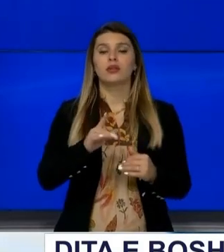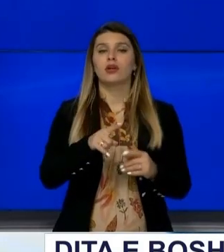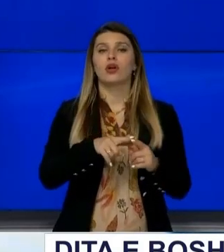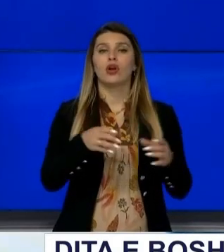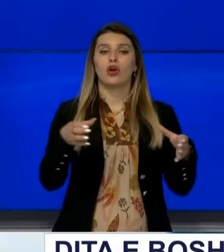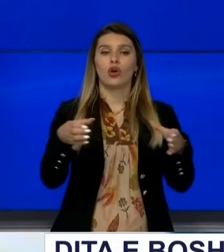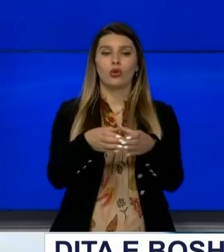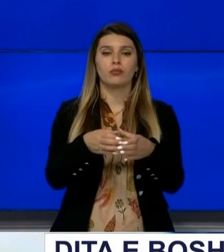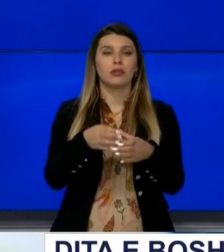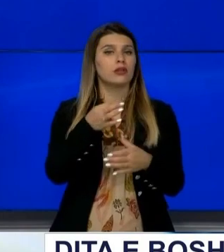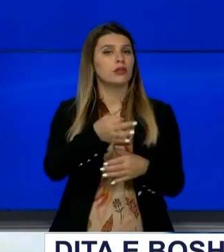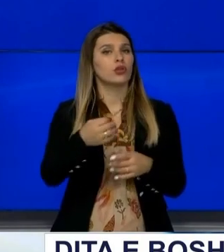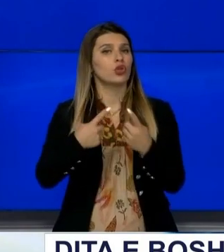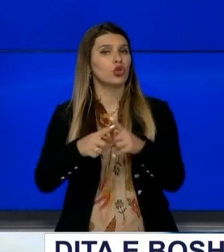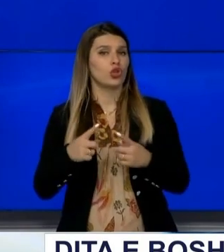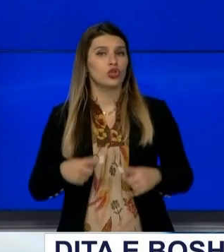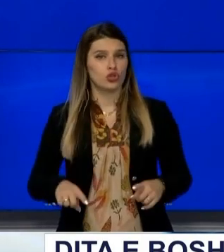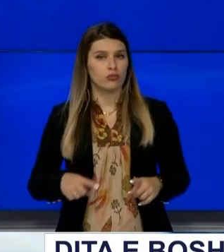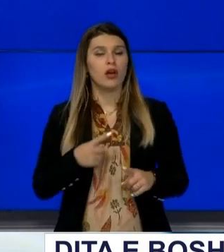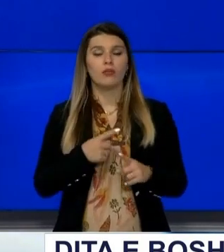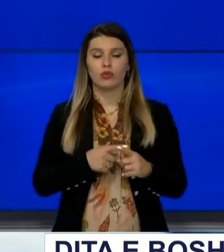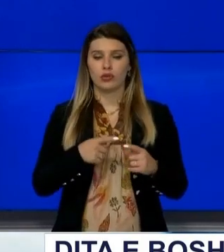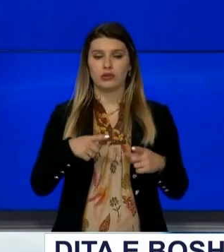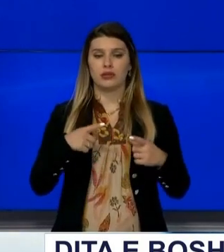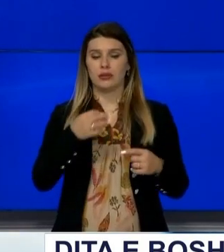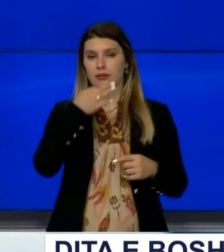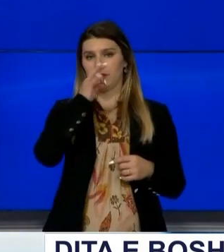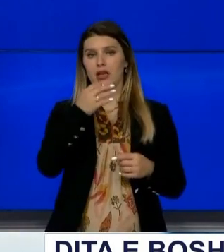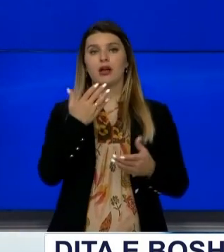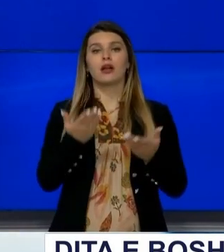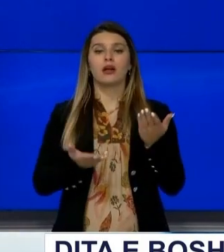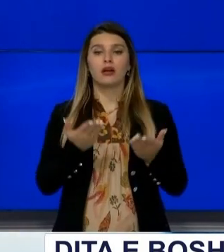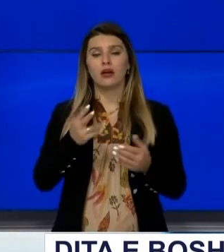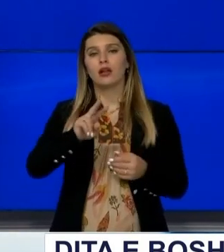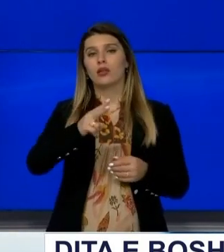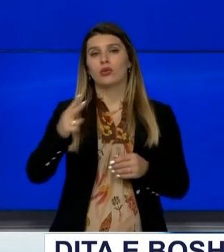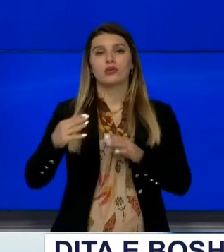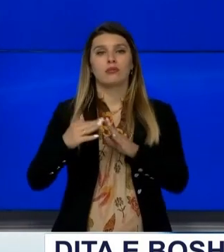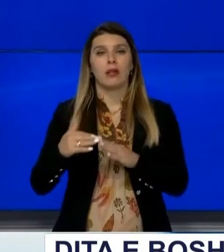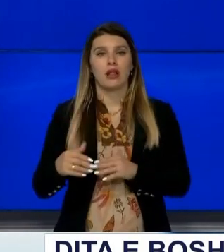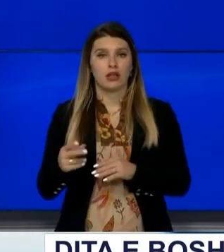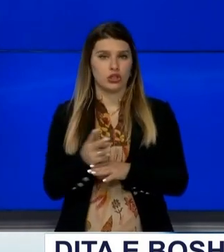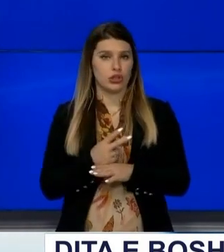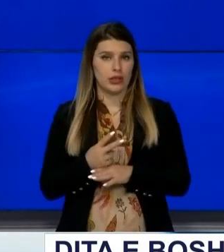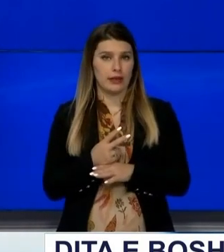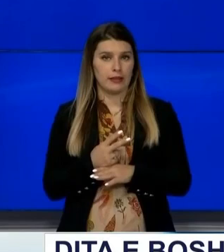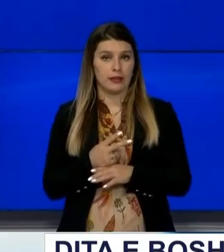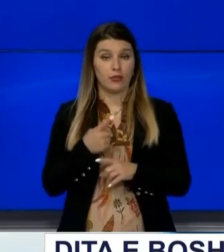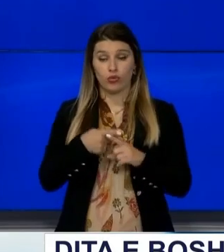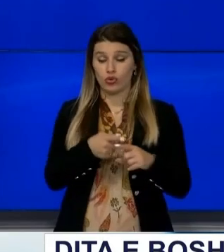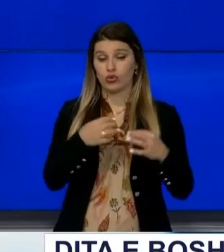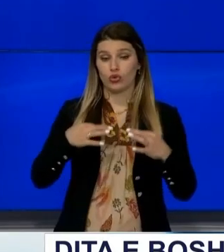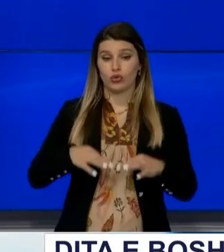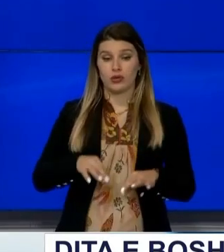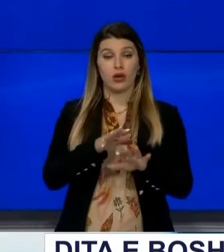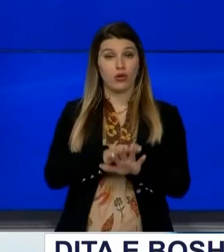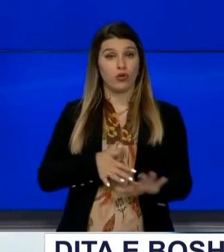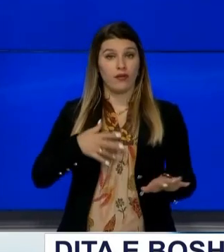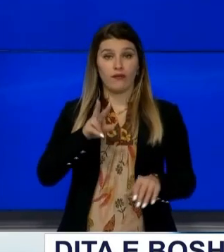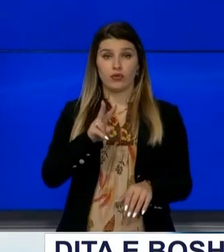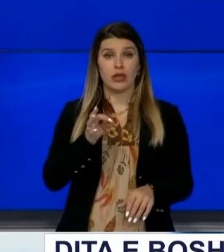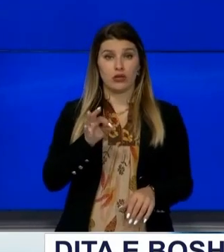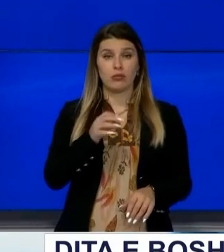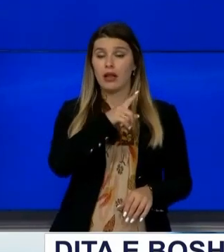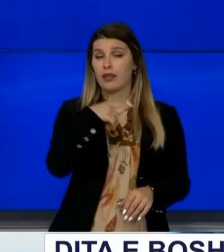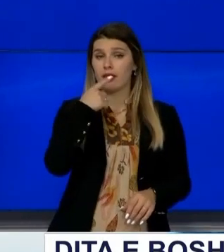joshumic dhe ofronë pozit shumë më të favorshme në krasi me shtetet e rajonit Edhe kretarja ku vendit Vjosa Osmani të anse